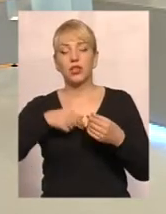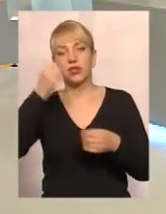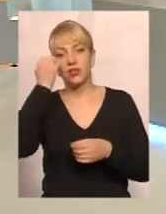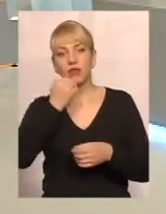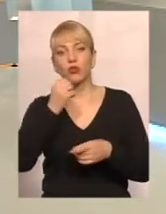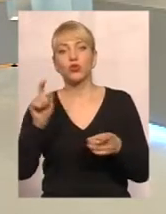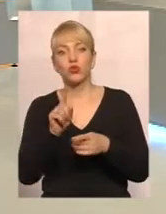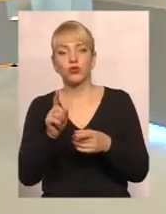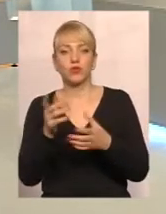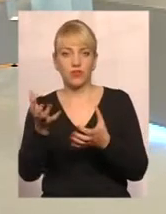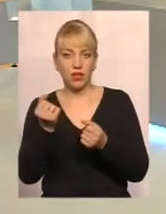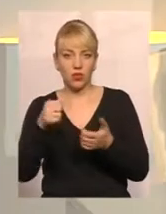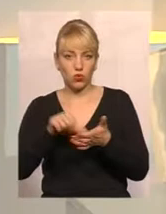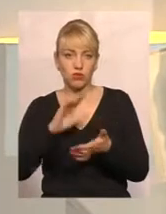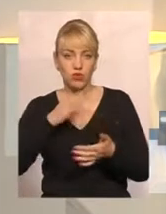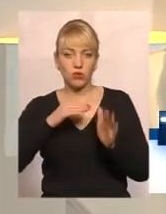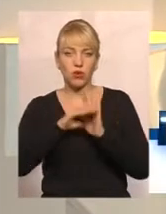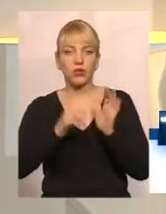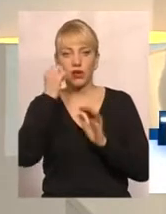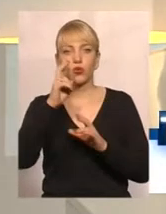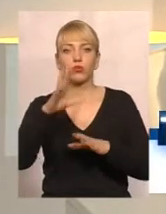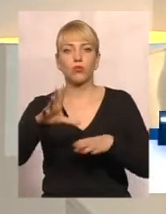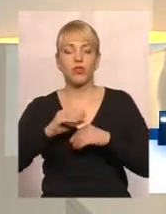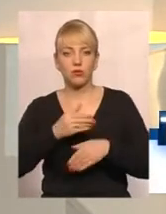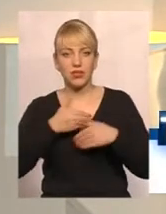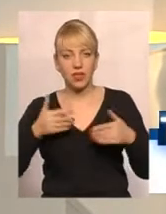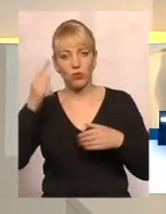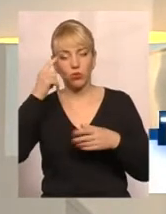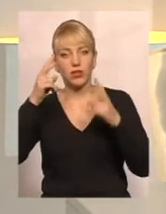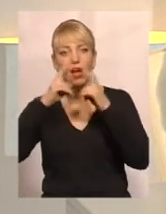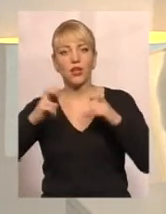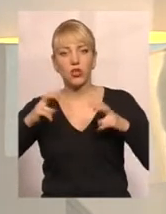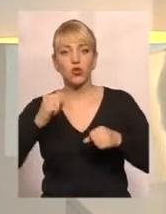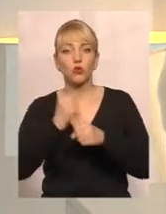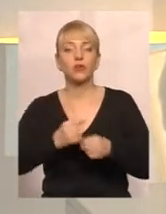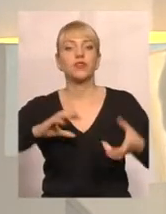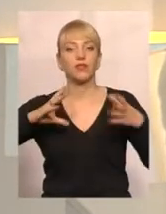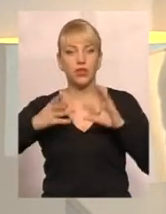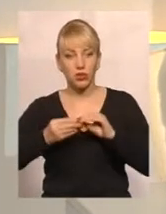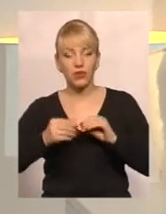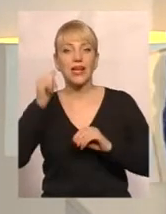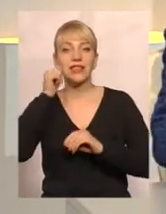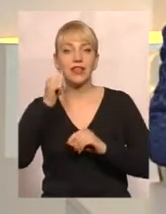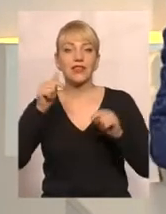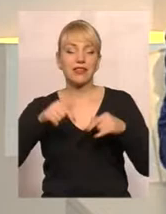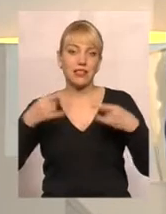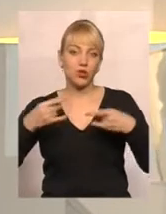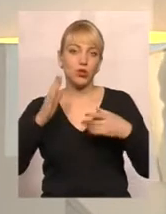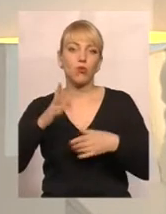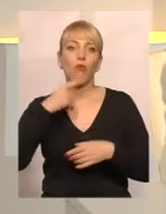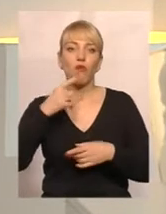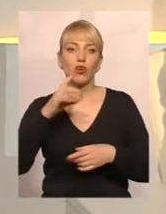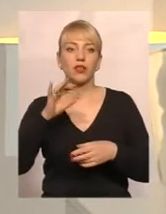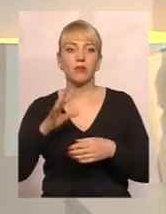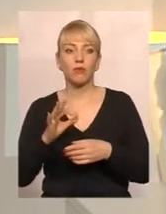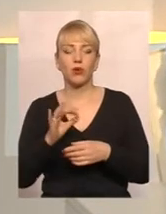за участь в програмі, дякую усім, хто був із нами. Думайте, аналізуйте, робіть висновки. Завтра в цій студії ми говоримо про